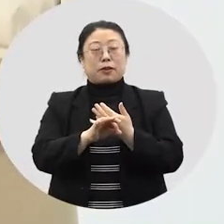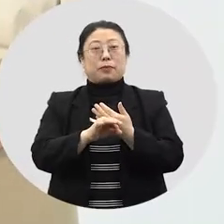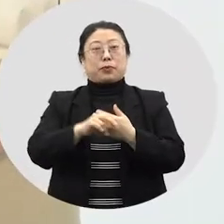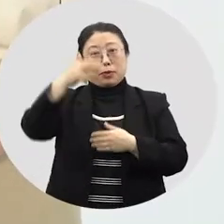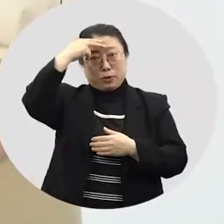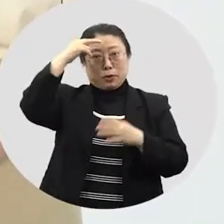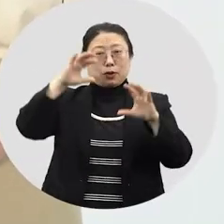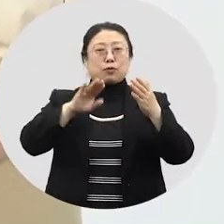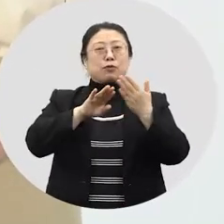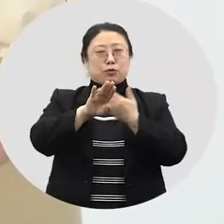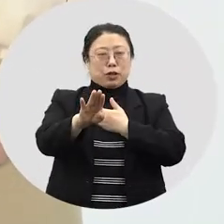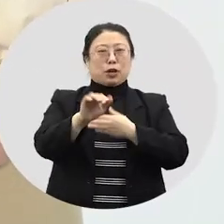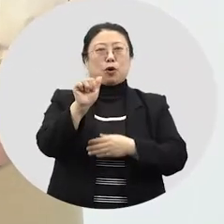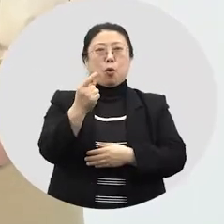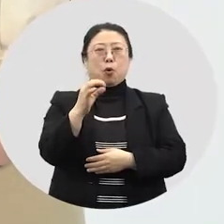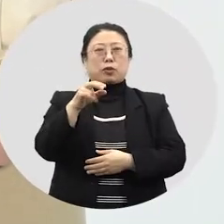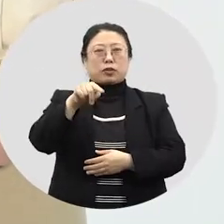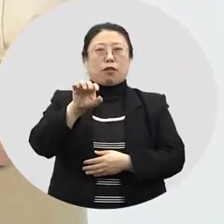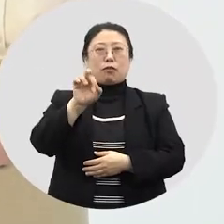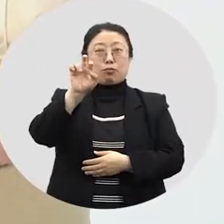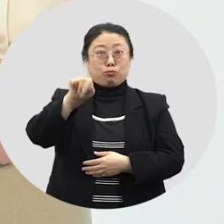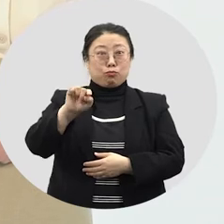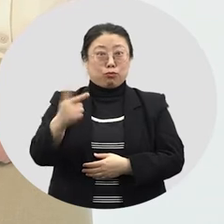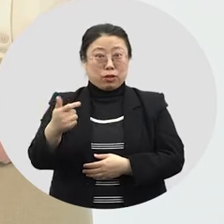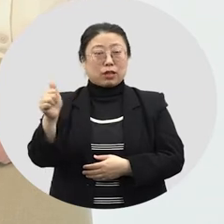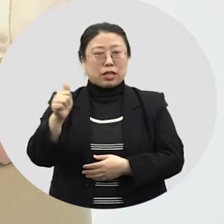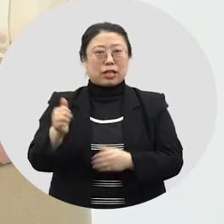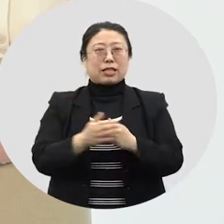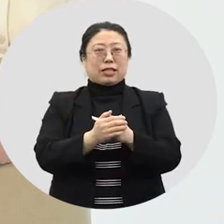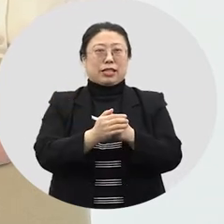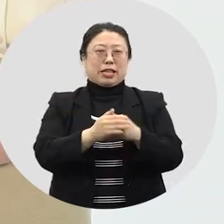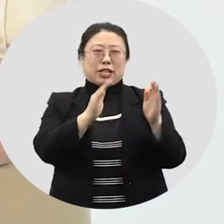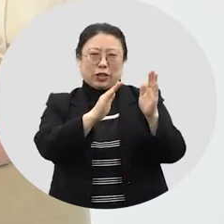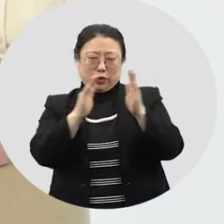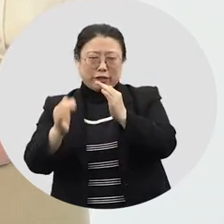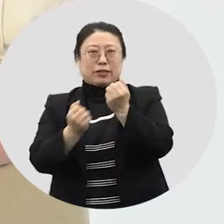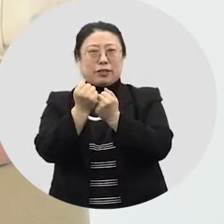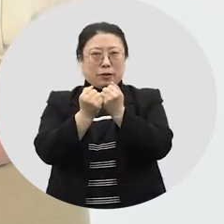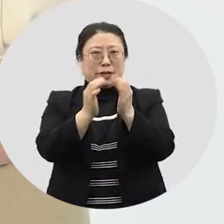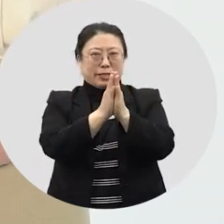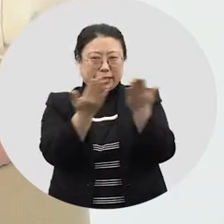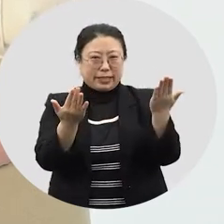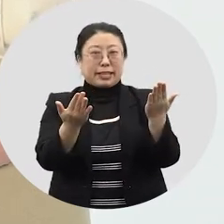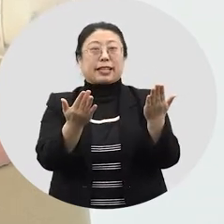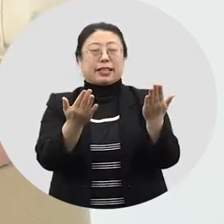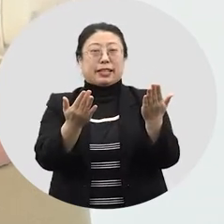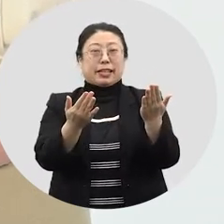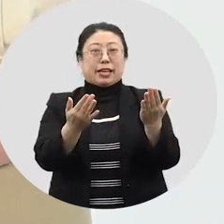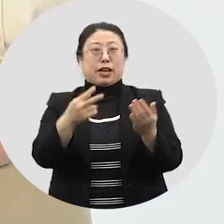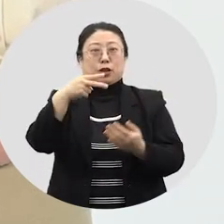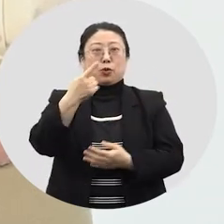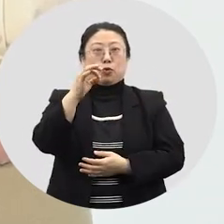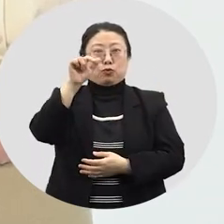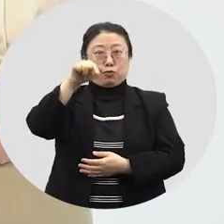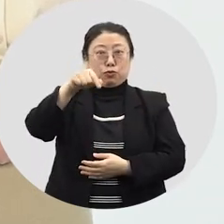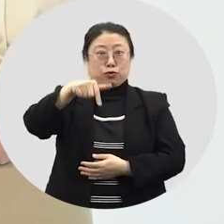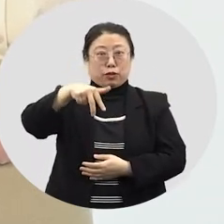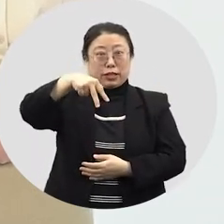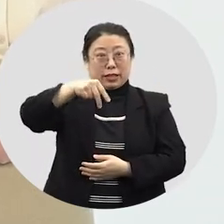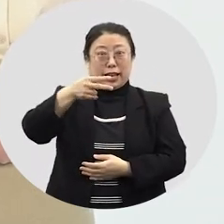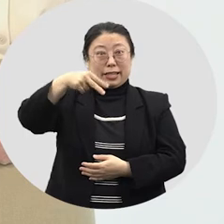여기서 조선 후기의 학자 홍성모가 연중행사와 풍속들을 정리하고 설명해놓은